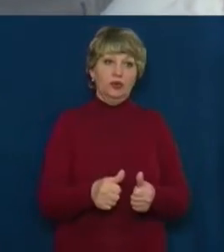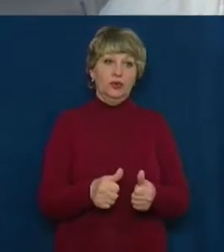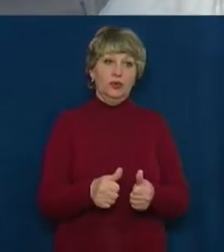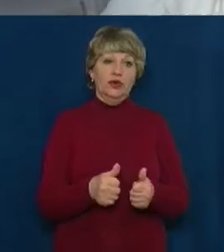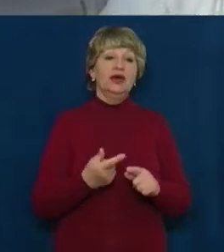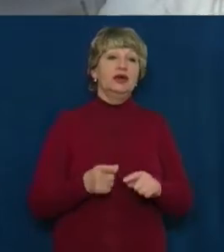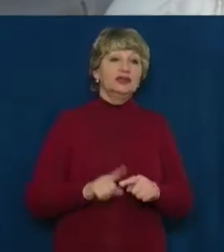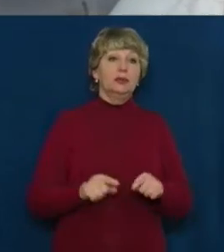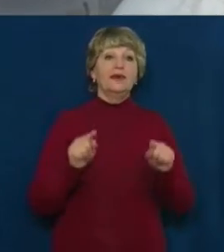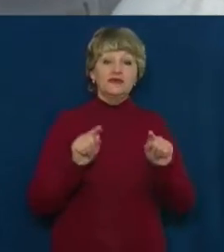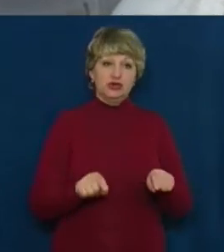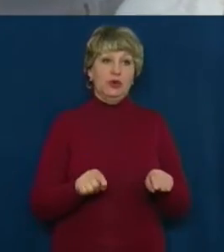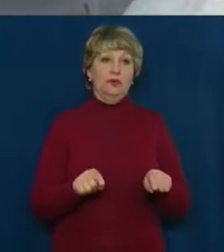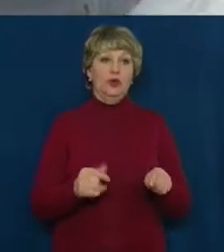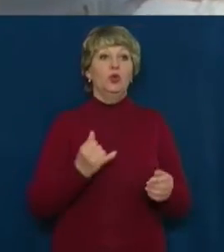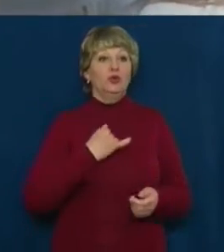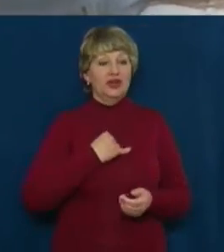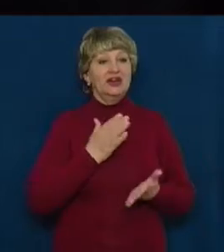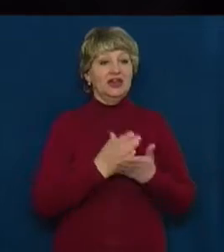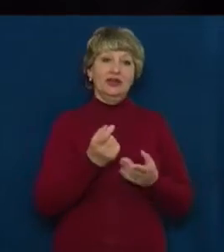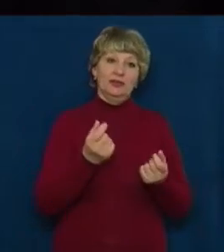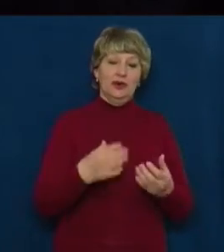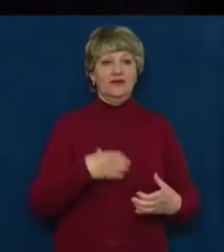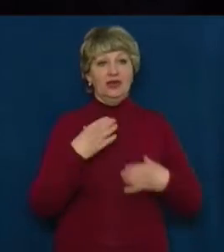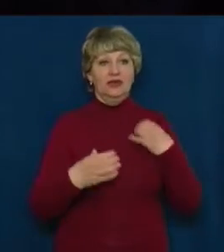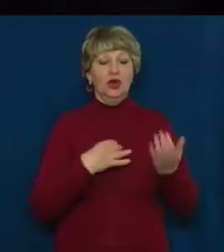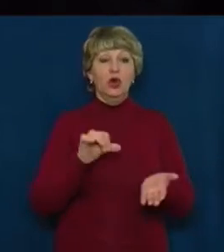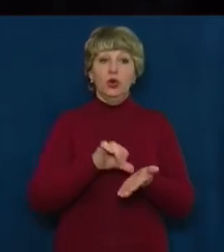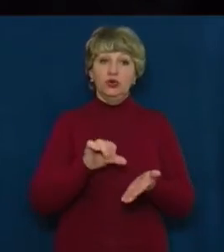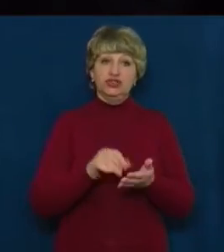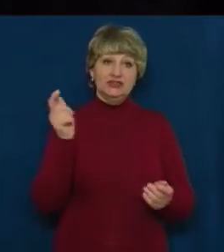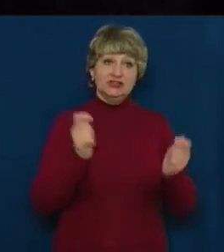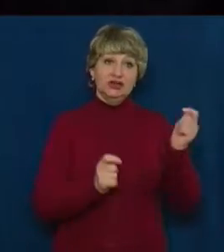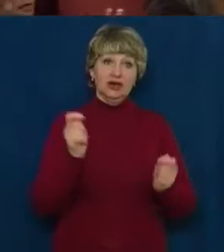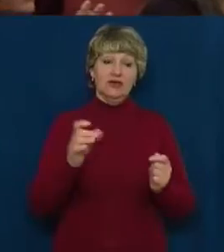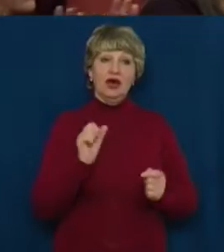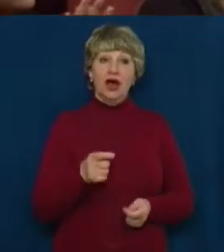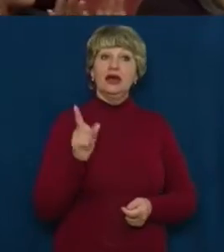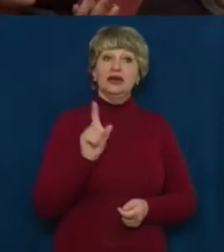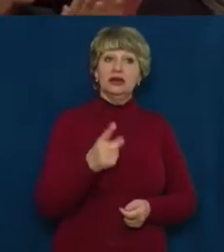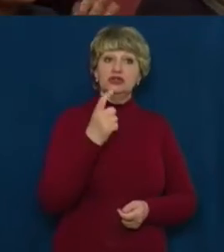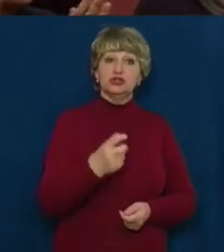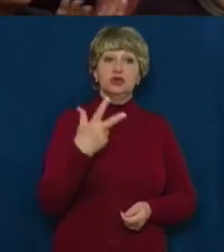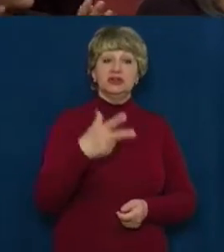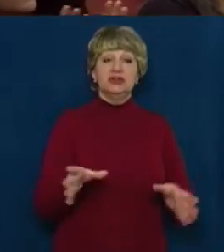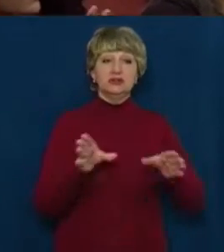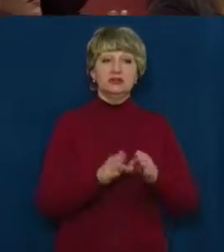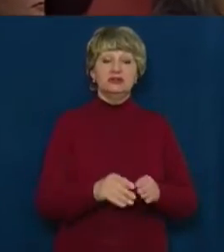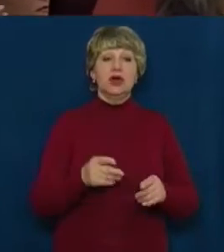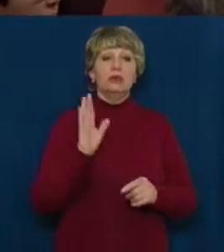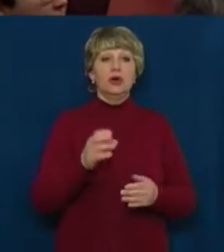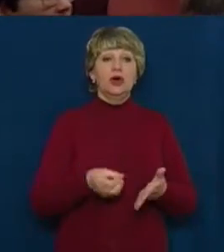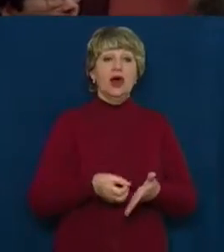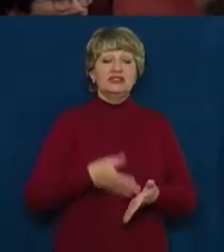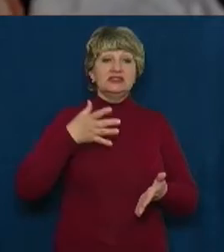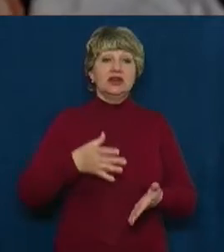саме в цьому в нас є такі хвильвання. Учасників конкурсу, а їх 130 разом зі своїми колегами, оцінюватиме актор